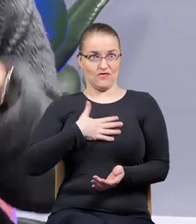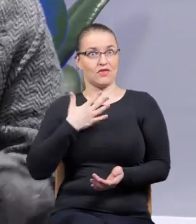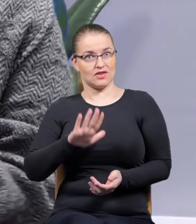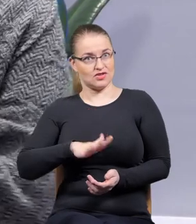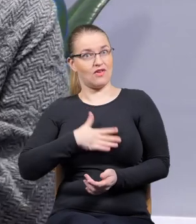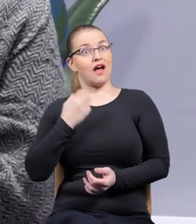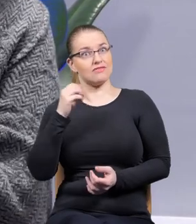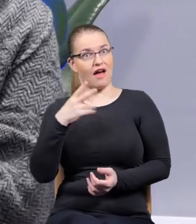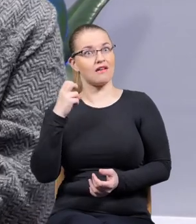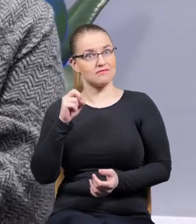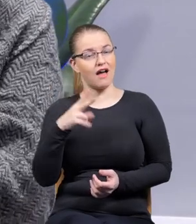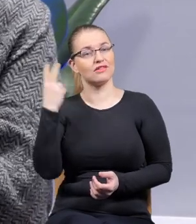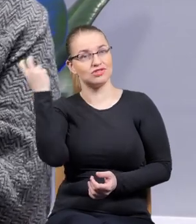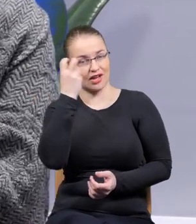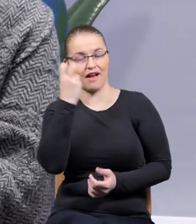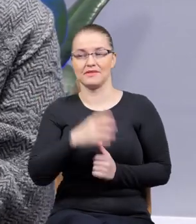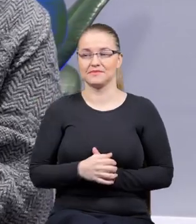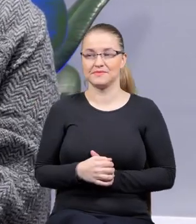A, ciekawe, naprawdę.